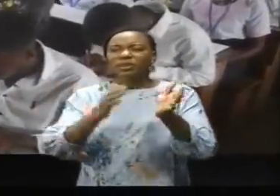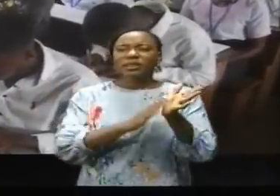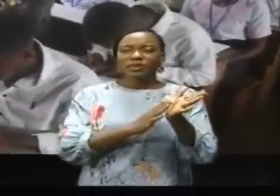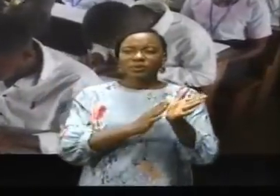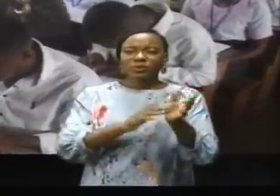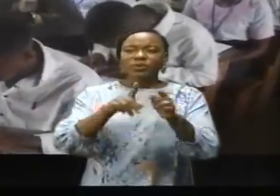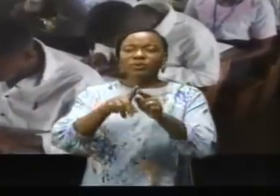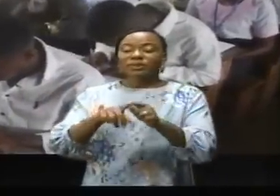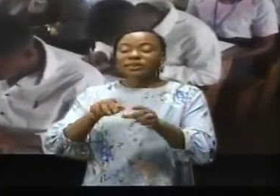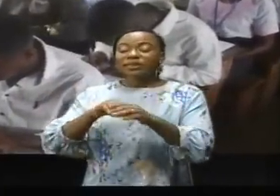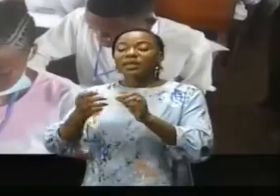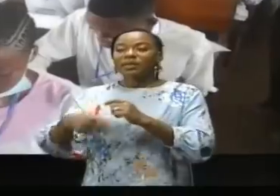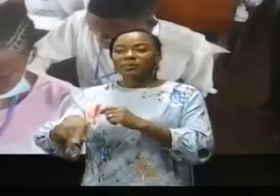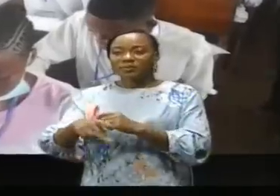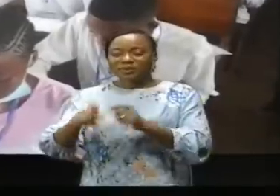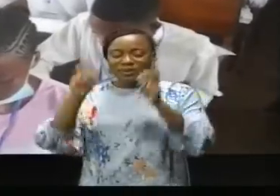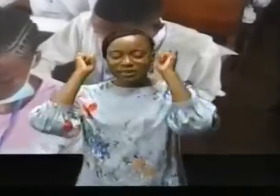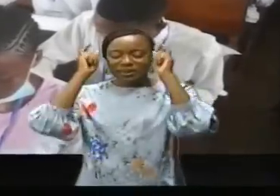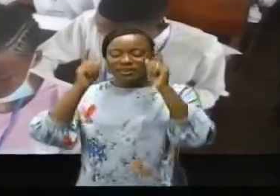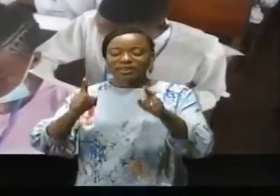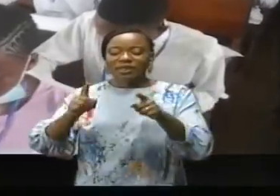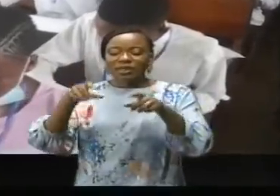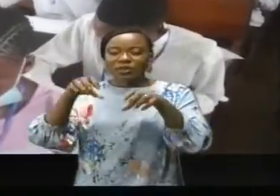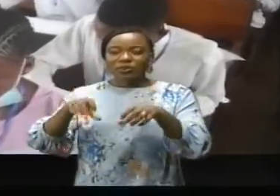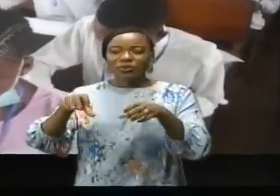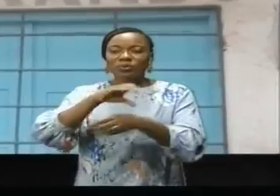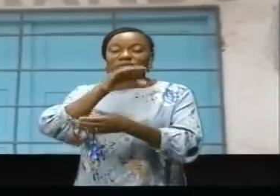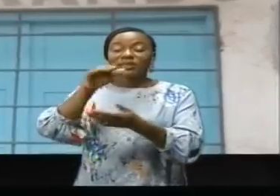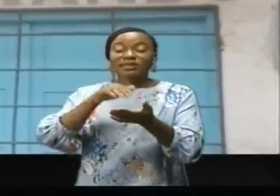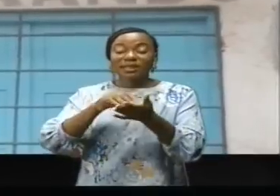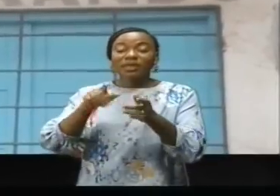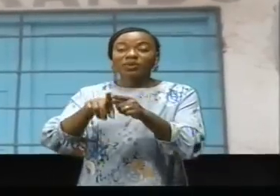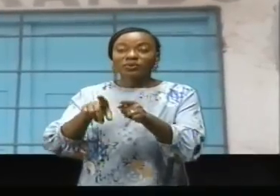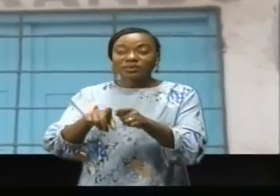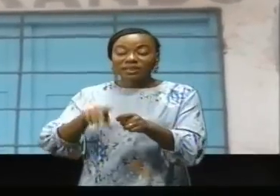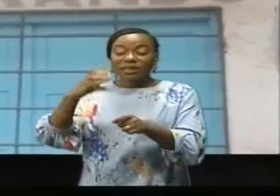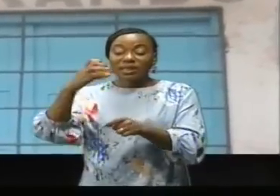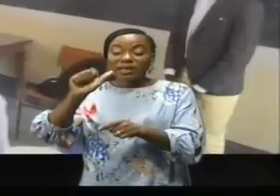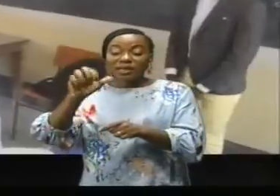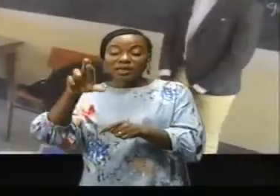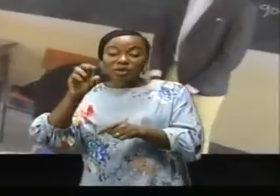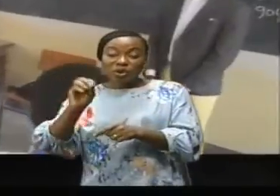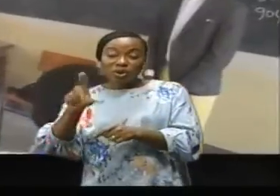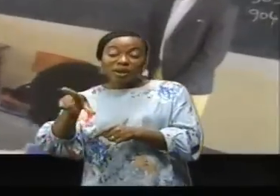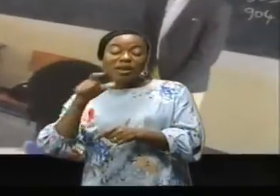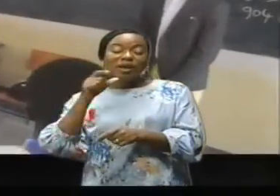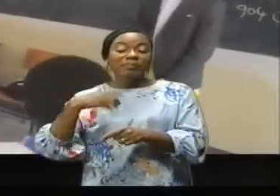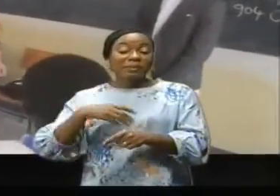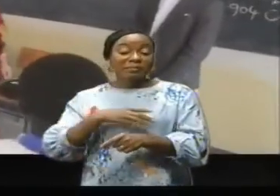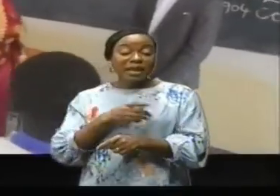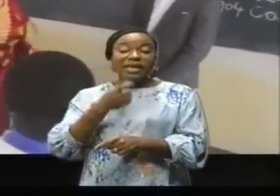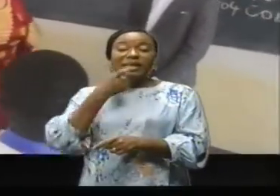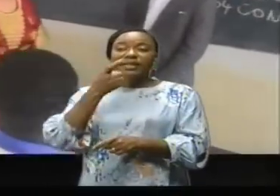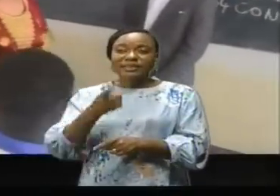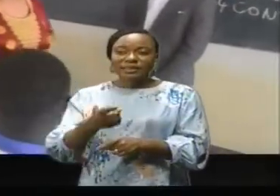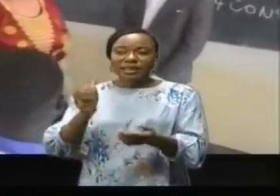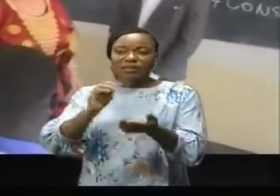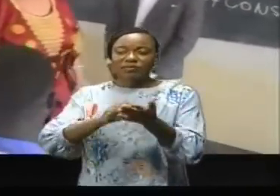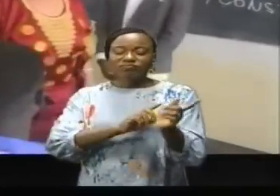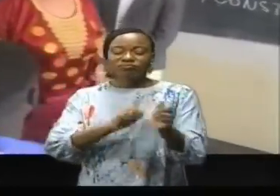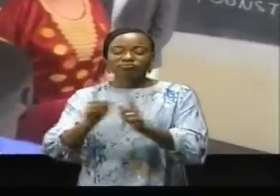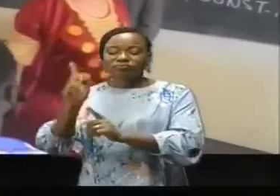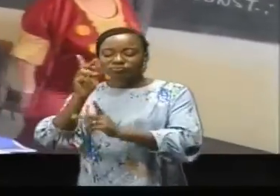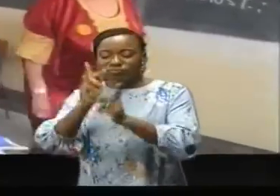dans la province éducationnelle du Congo central 3. Carole Ketaza Bouitambou s'est personnellement rendue à l'EP1,